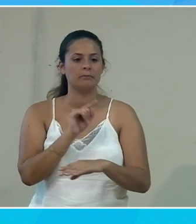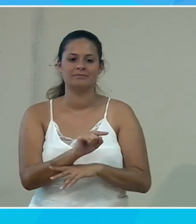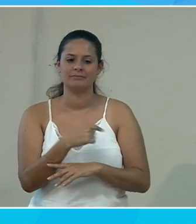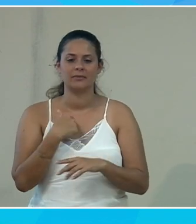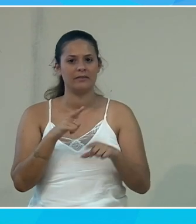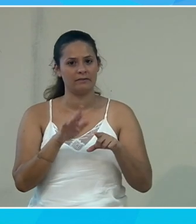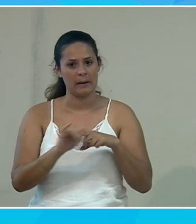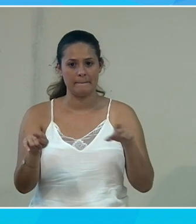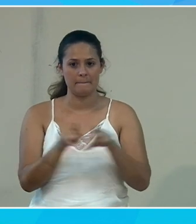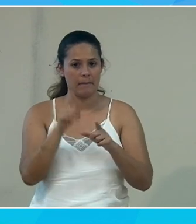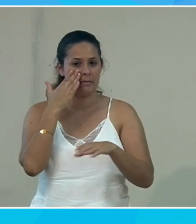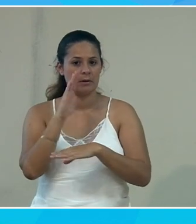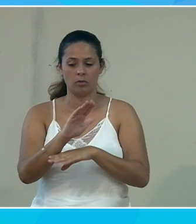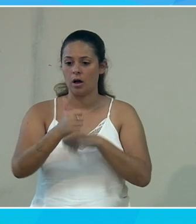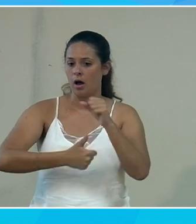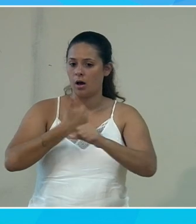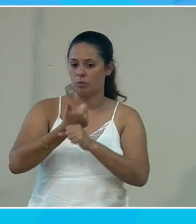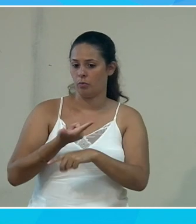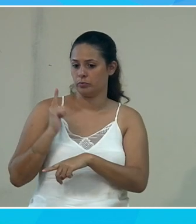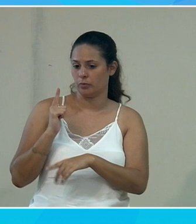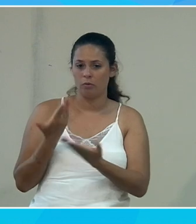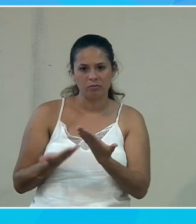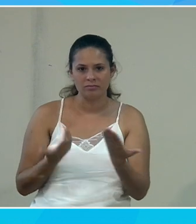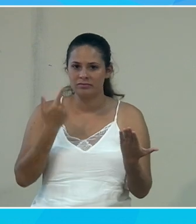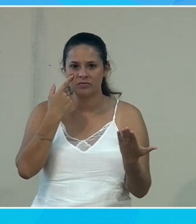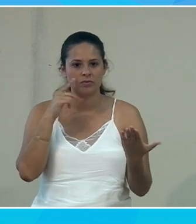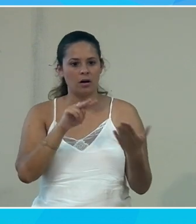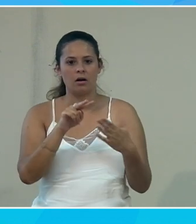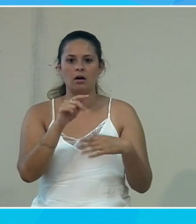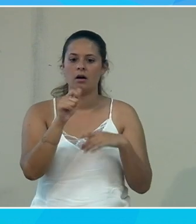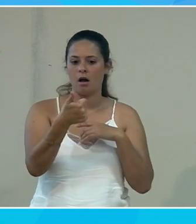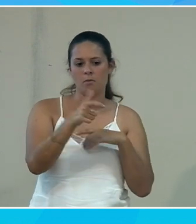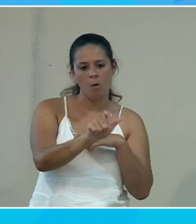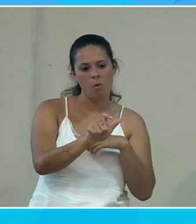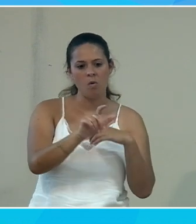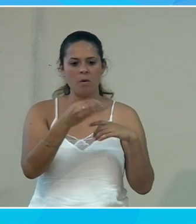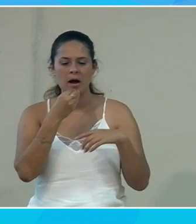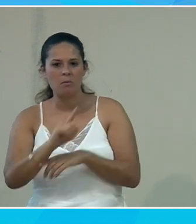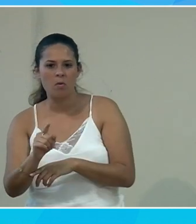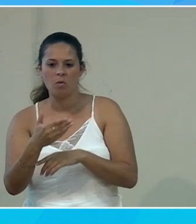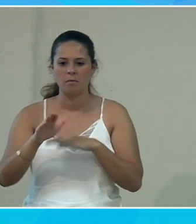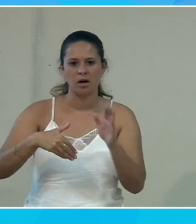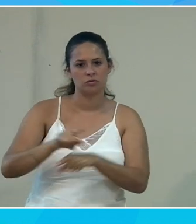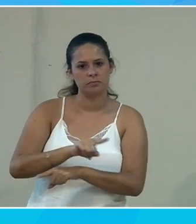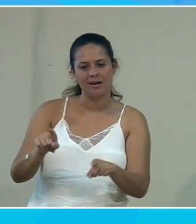j'aurais fait la même démonstration il a un an ou deux, on aurait eu un mot sur deux qui n'aurait pas bien fonctionné et vous m'auriez dit ben non, ce n pas